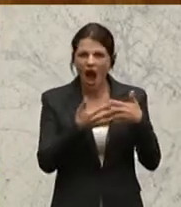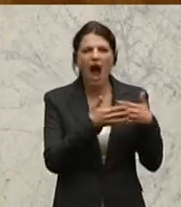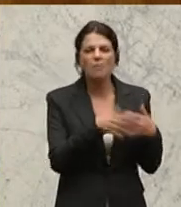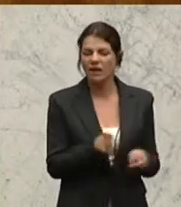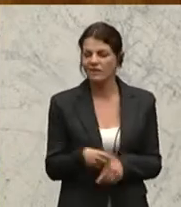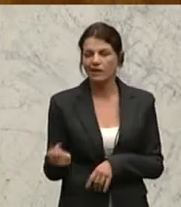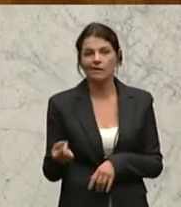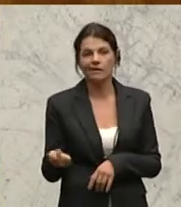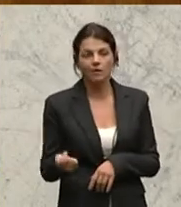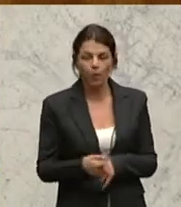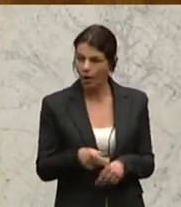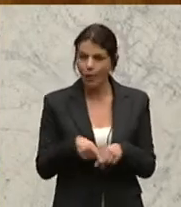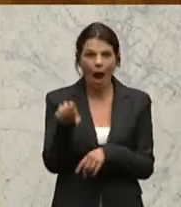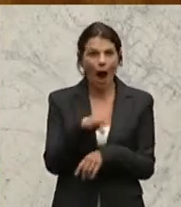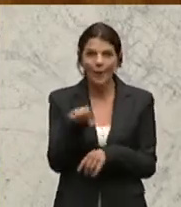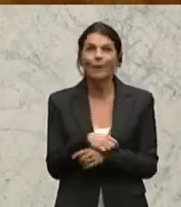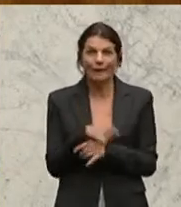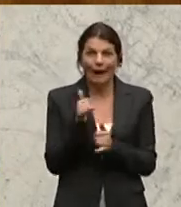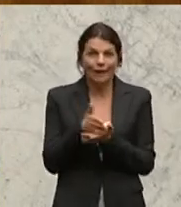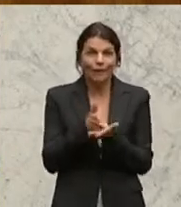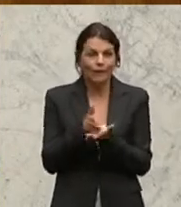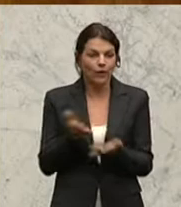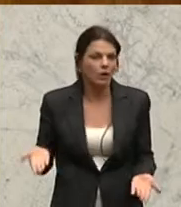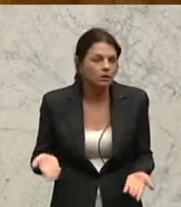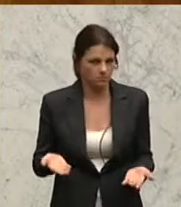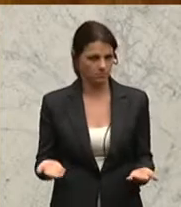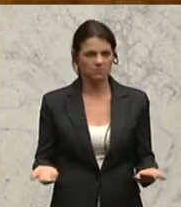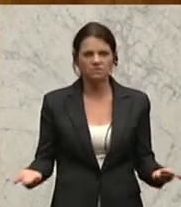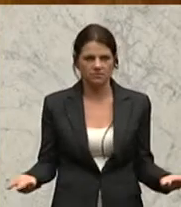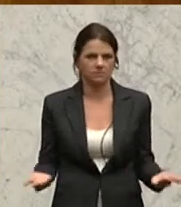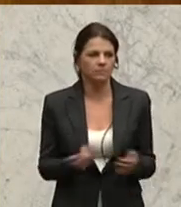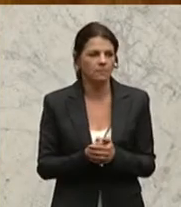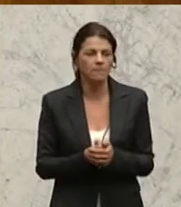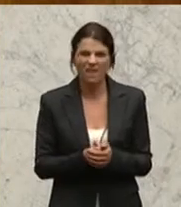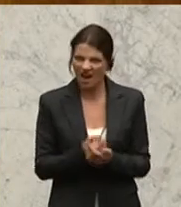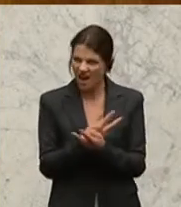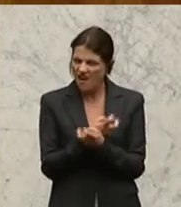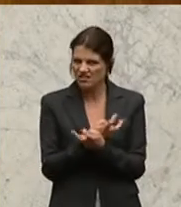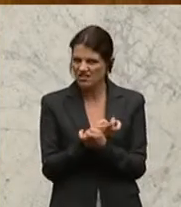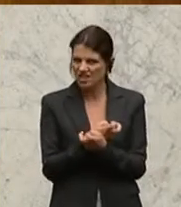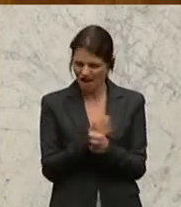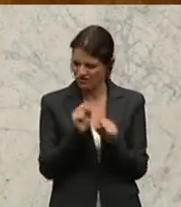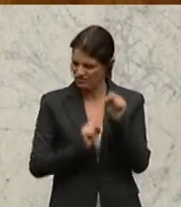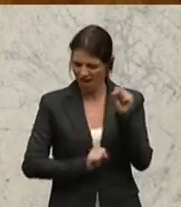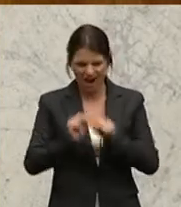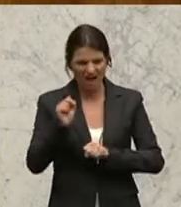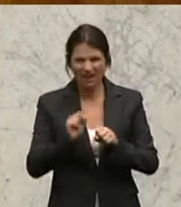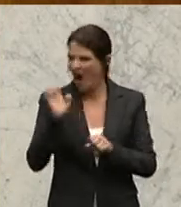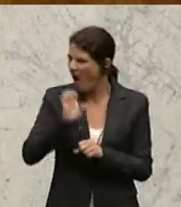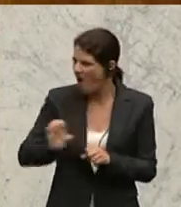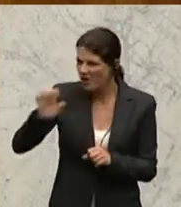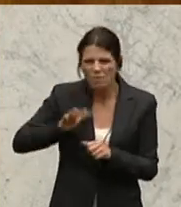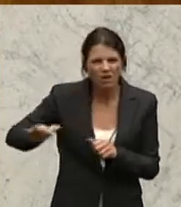und Europa tanzt. Es ist ja das österreichische Verhalten, das europäische Verhalten